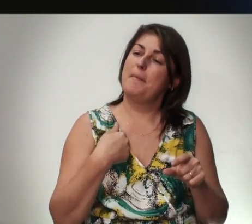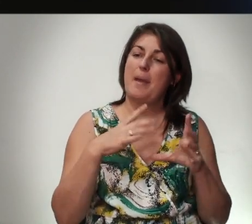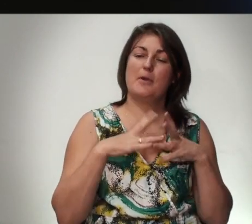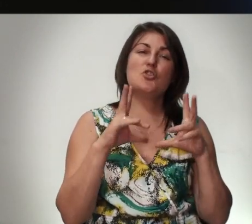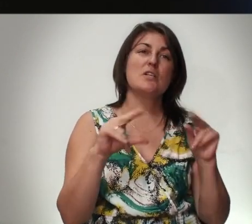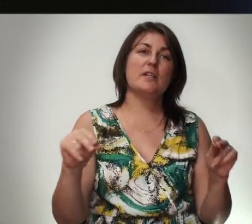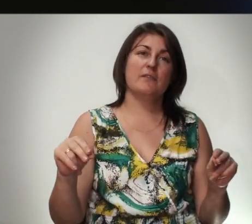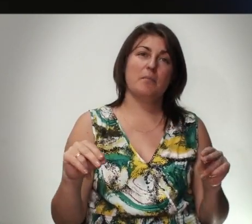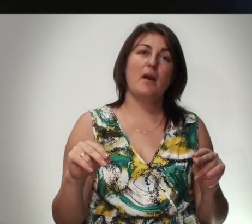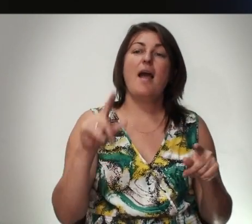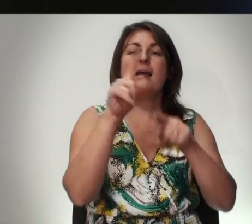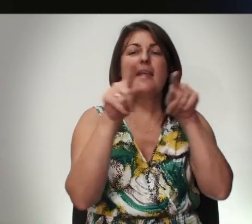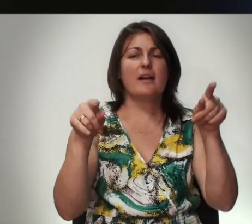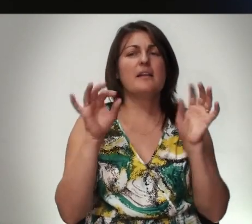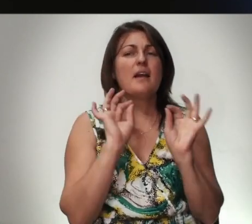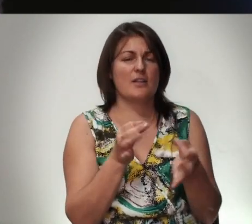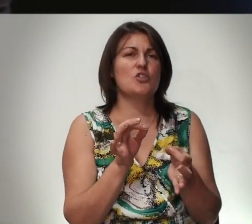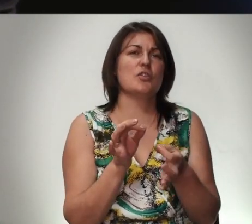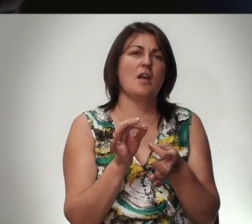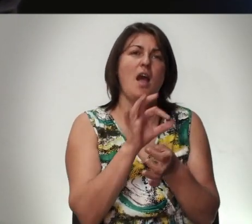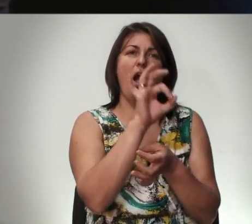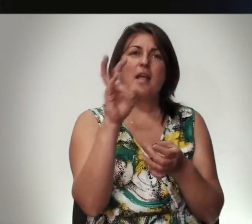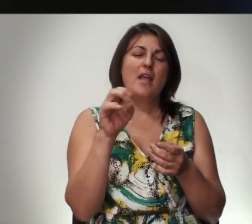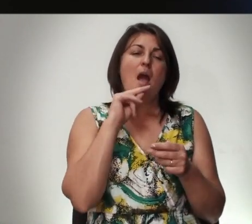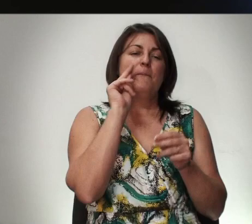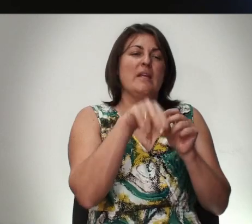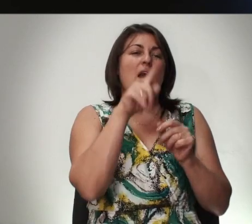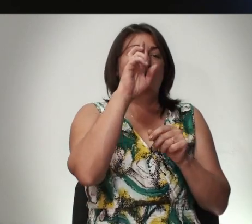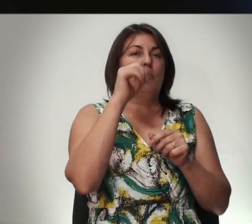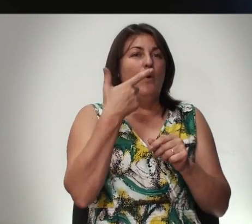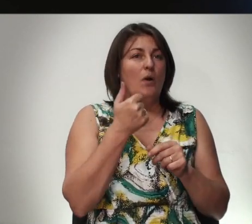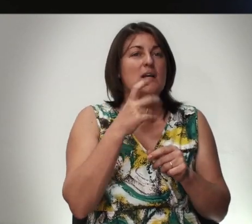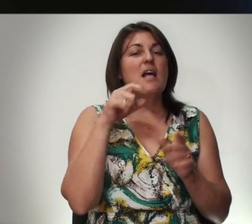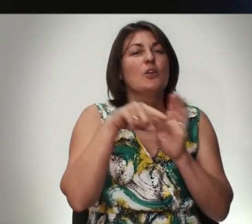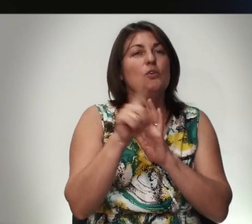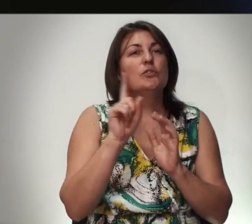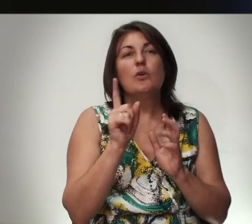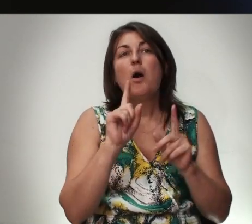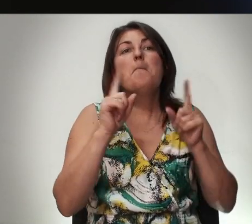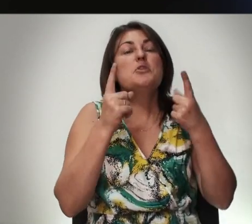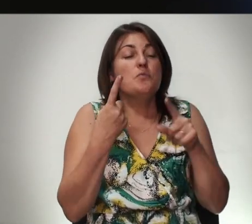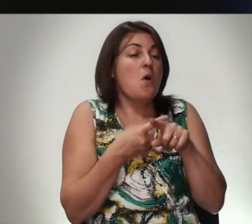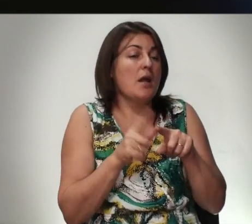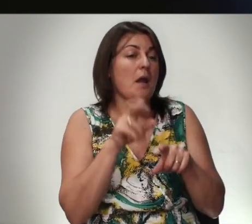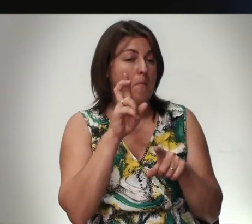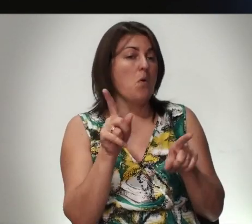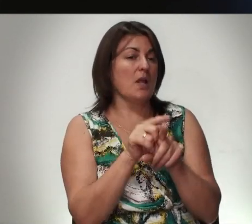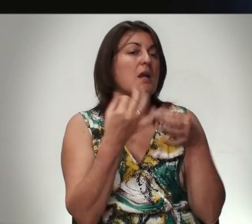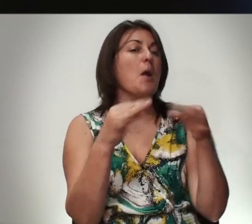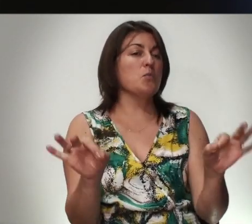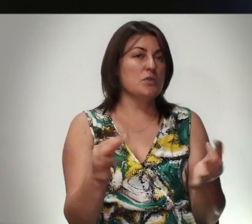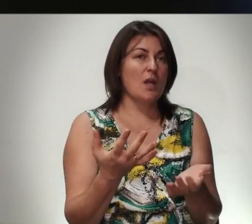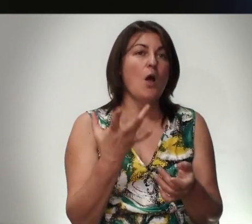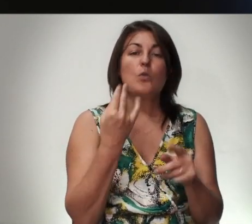Счастливым Некоторые Конечно Они Обвиняют Бога За то Что Почему Это Бог Допустил